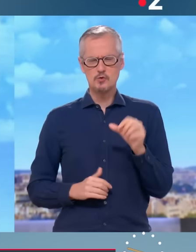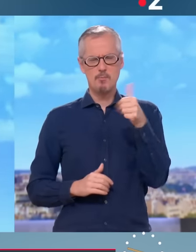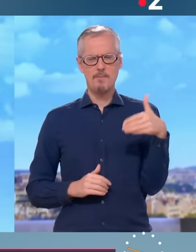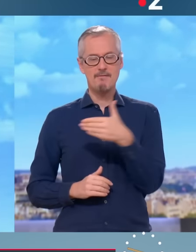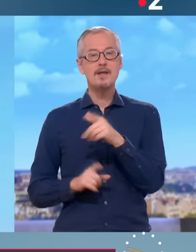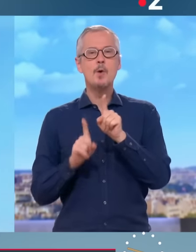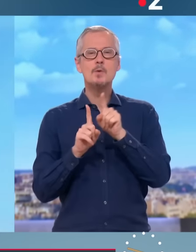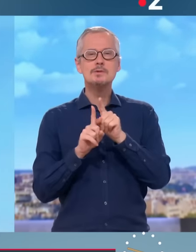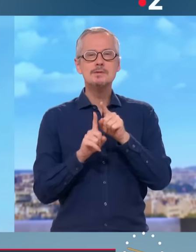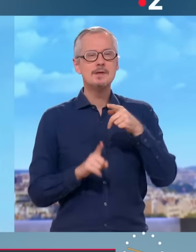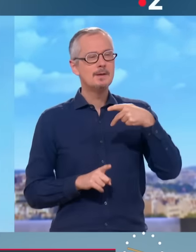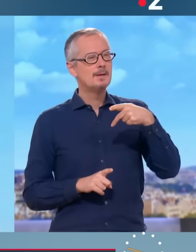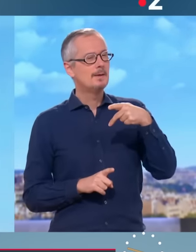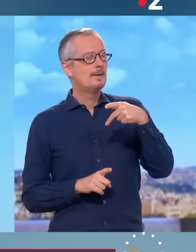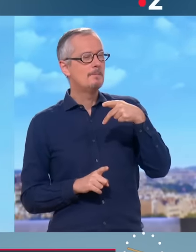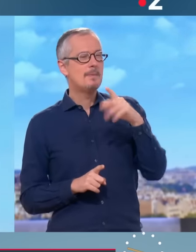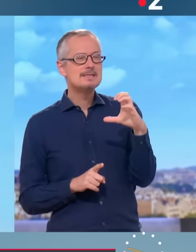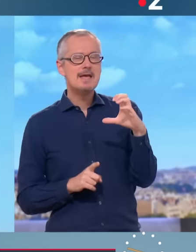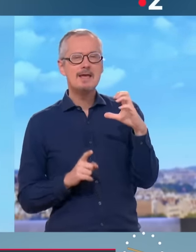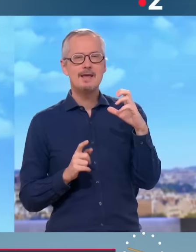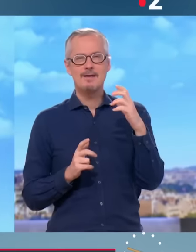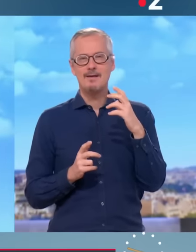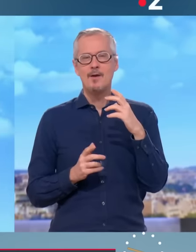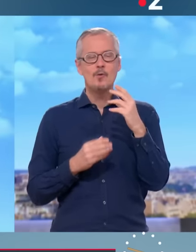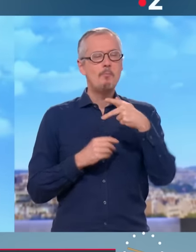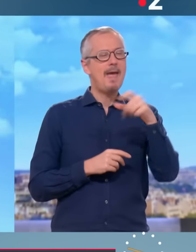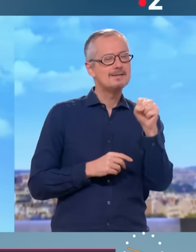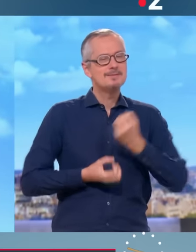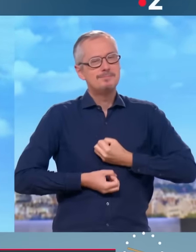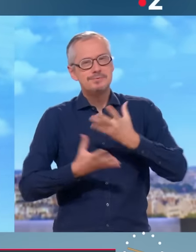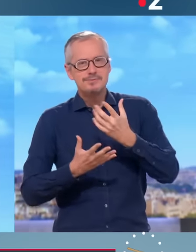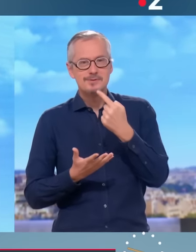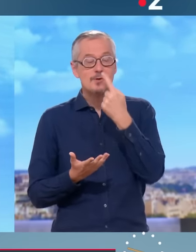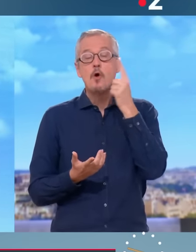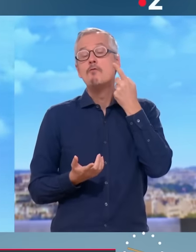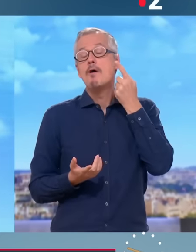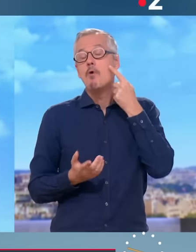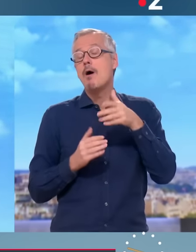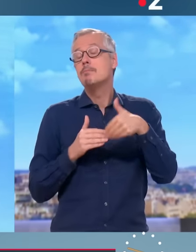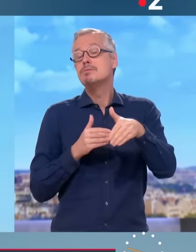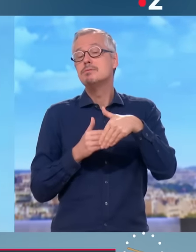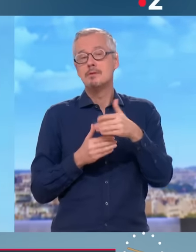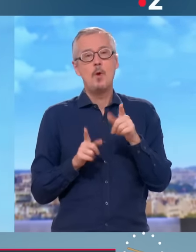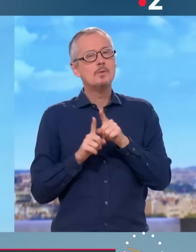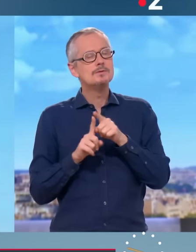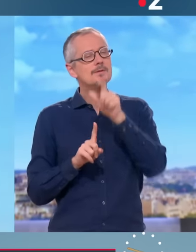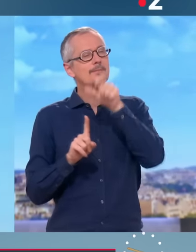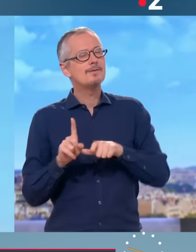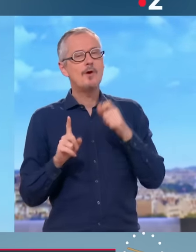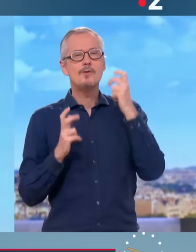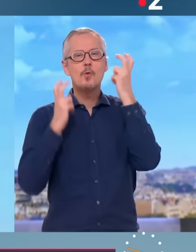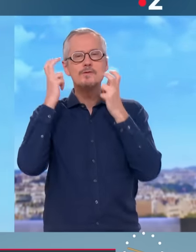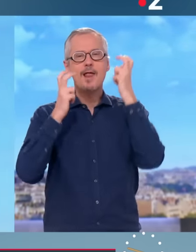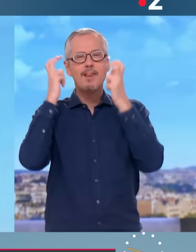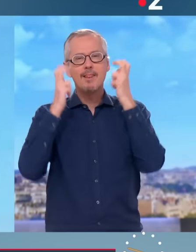'il existe un désir d'avenir commun, comprendre entre Ségolène Royal et Jean-Luc Mélenchon. » Ça me fait sourire parce que « suis poli », a dit Fabien Auxel. Ça, sont vos alliés, la NUPES.